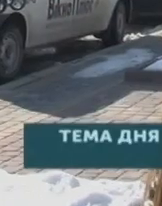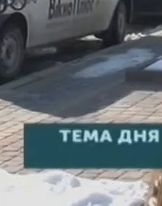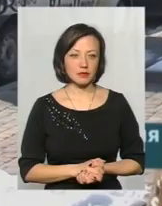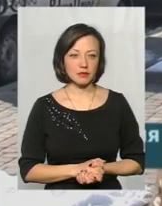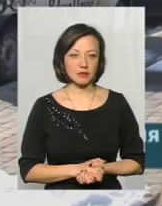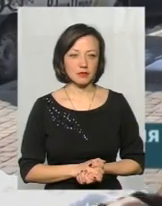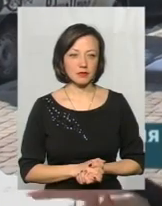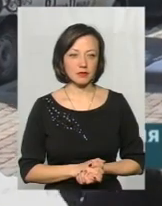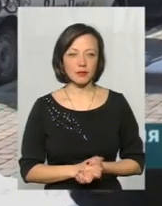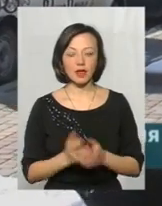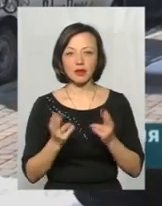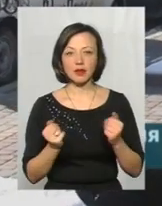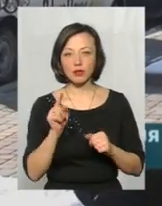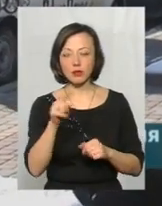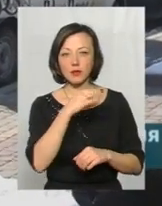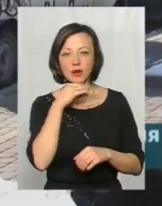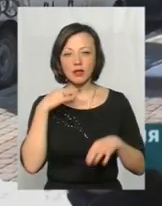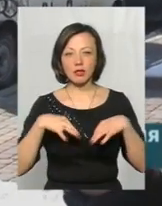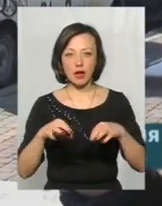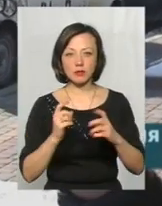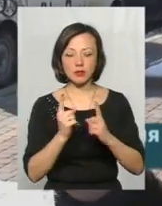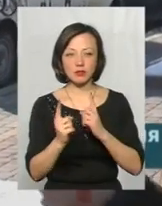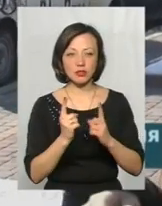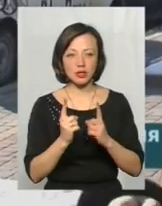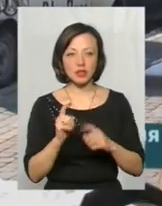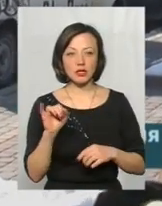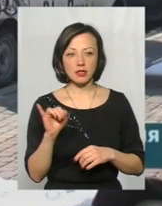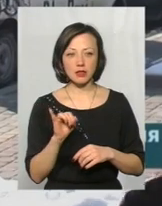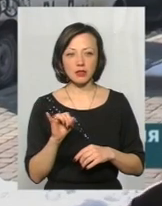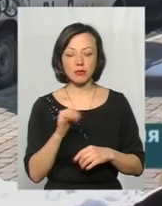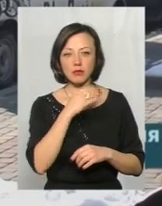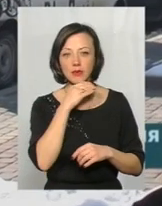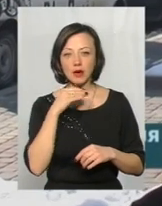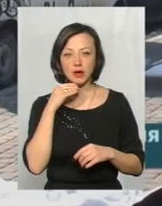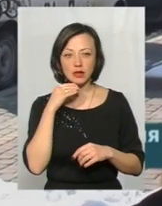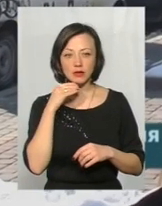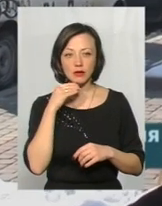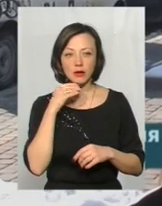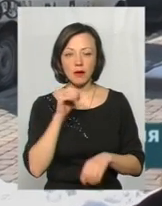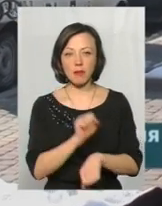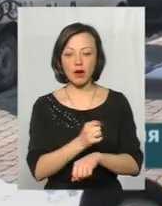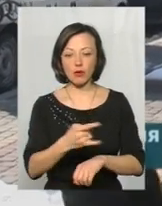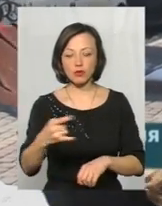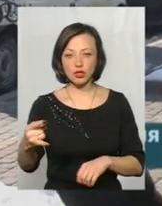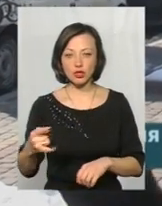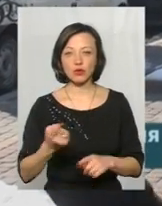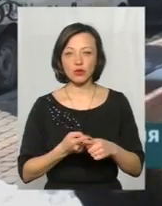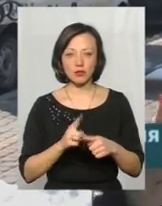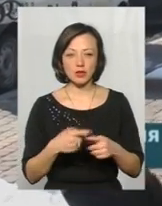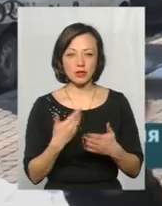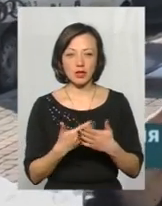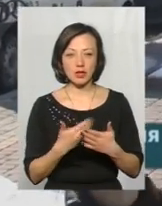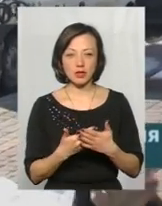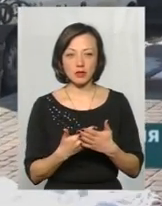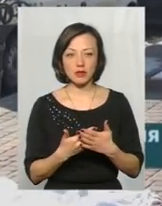Так, туди дуже багато транспорту заїжджає на вули і дуже багато паркується машин під фортецію. І тому вона, мені здається,